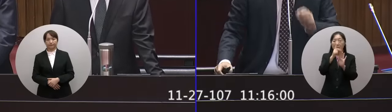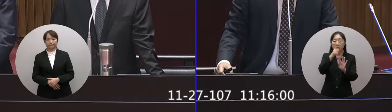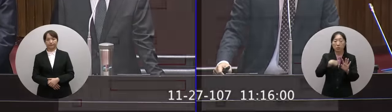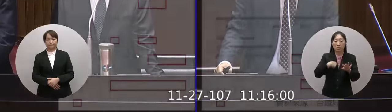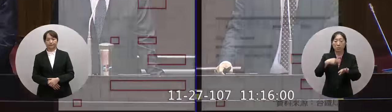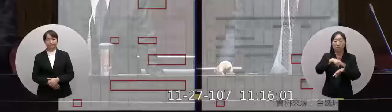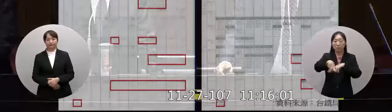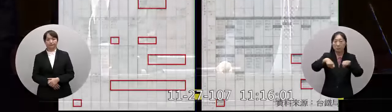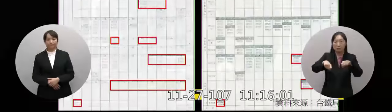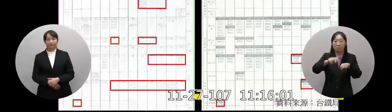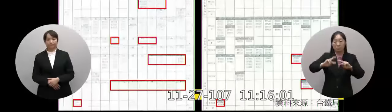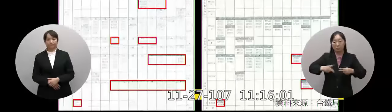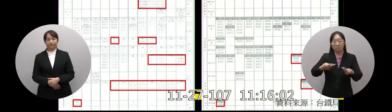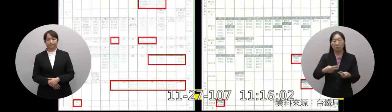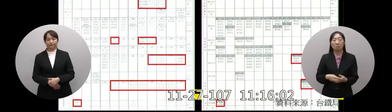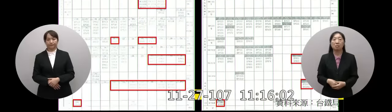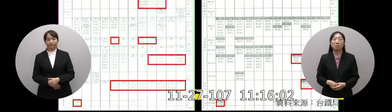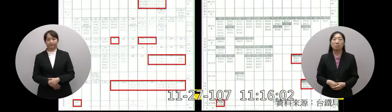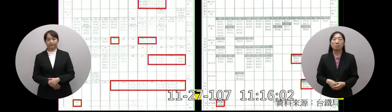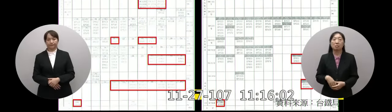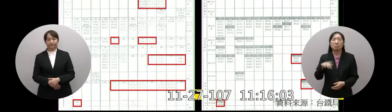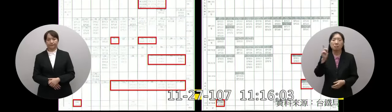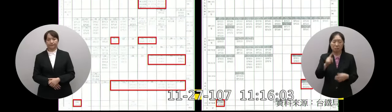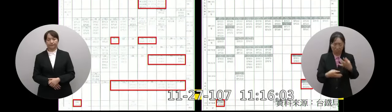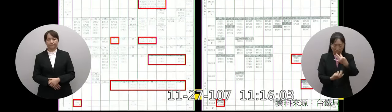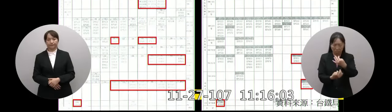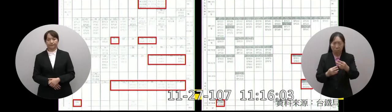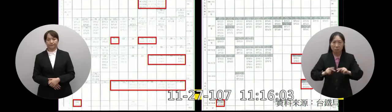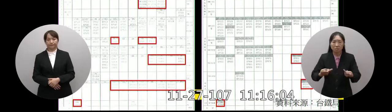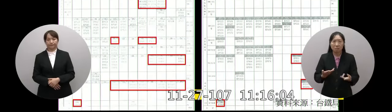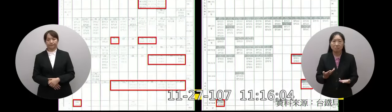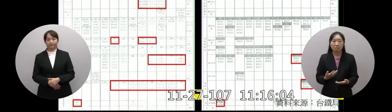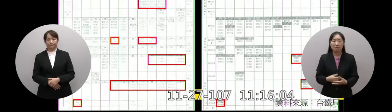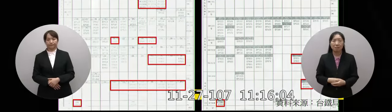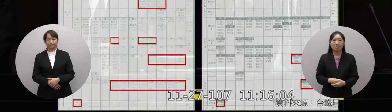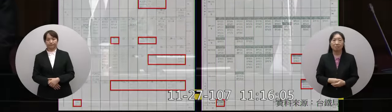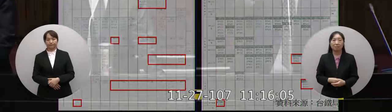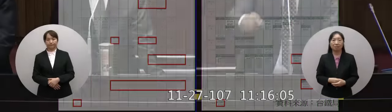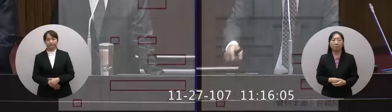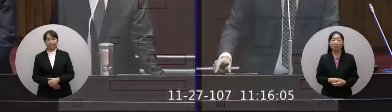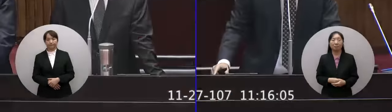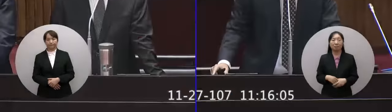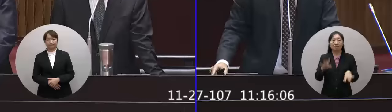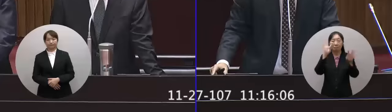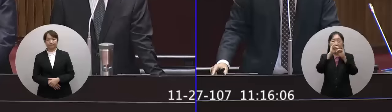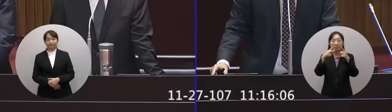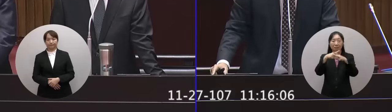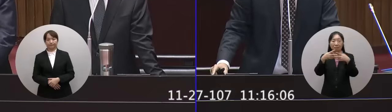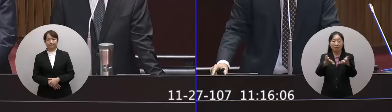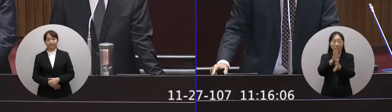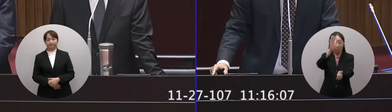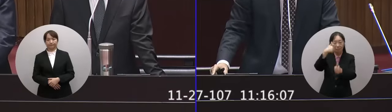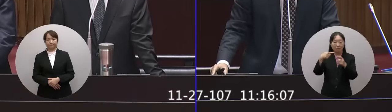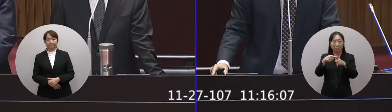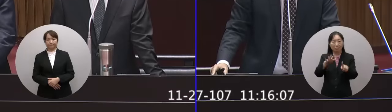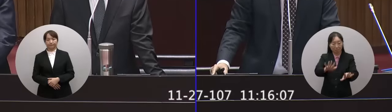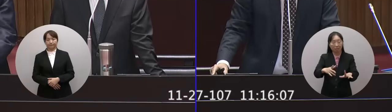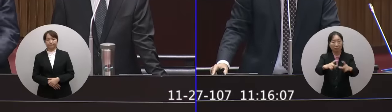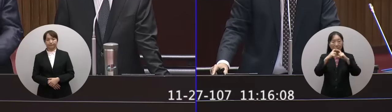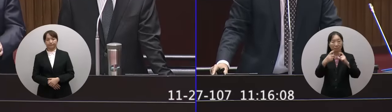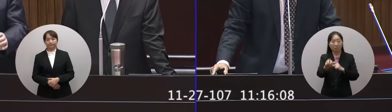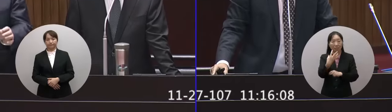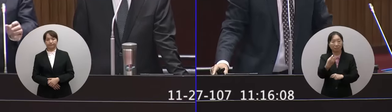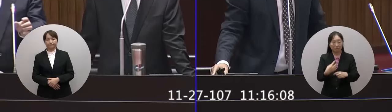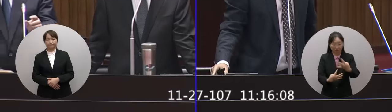計畫有修正來請問一下什麼時候修正的來調查小組著急請問一下什麼時候修正的